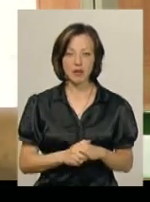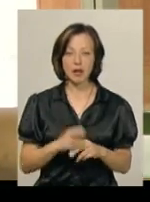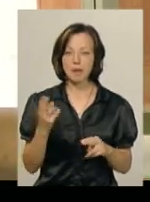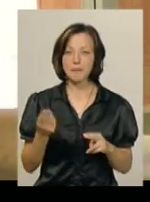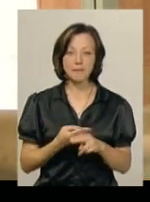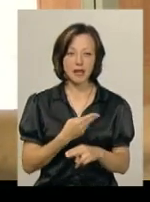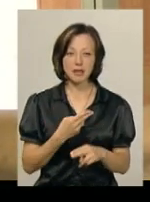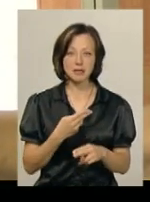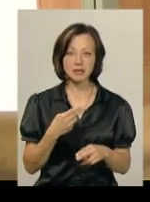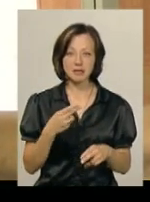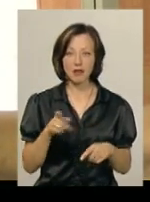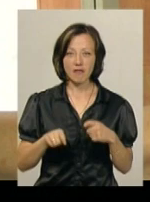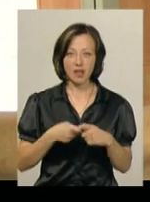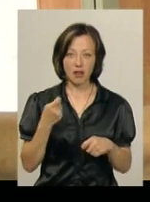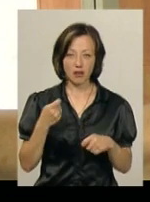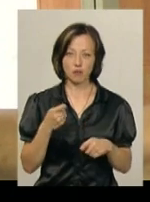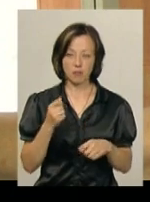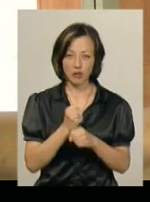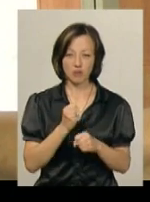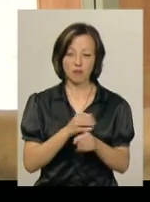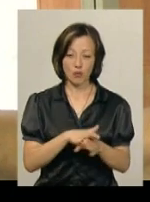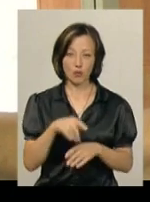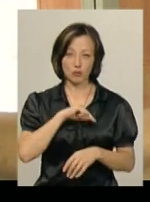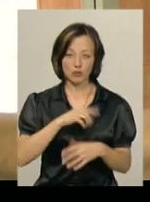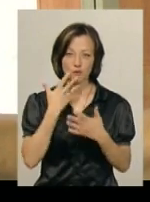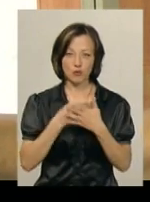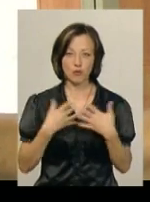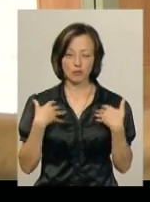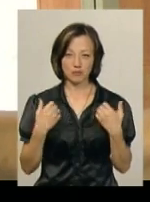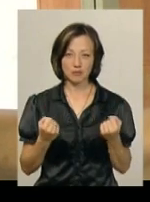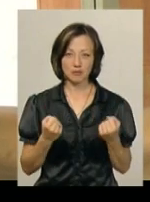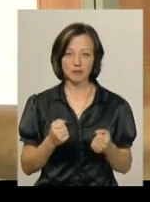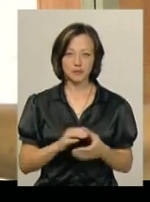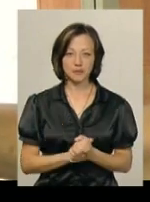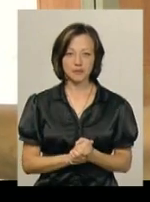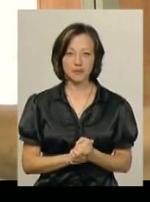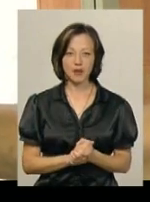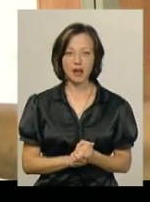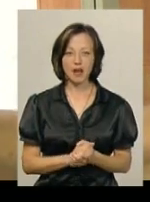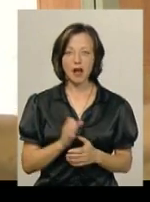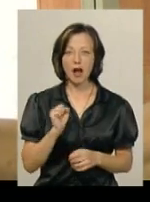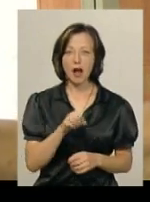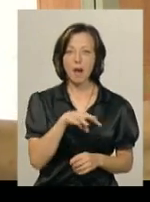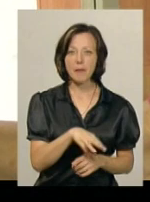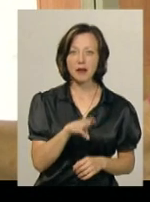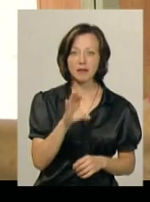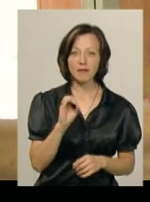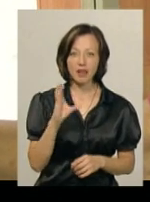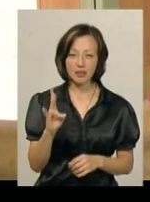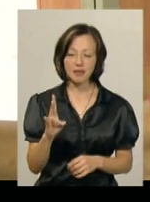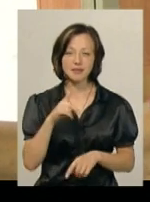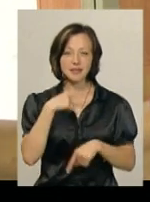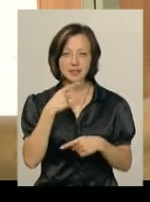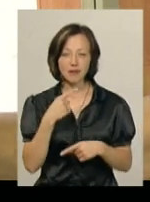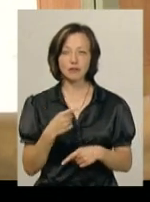безвідказно працюють і виконують свою роботу, свої функції. А Марк Твинт сказав, що здоров